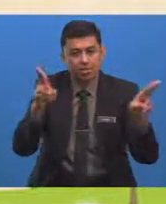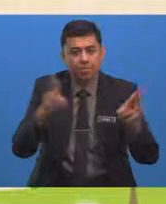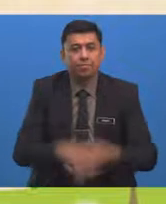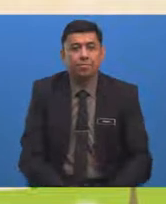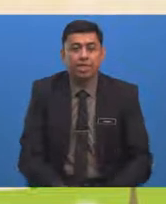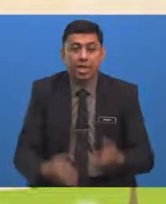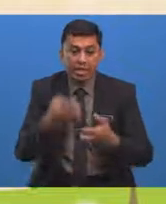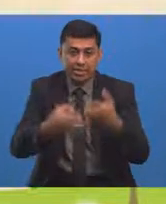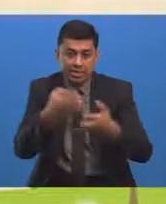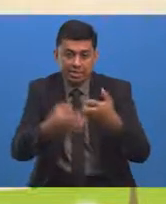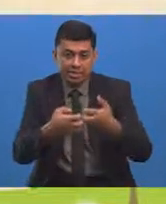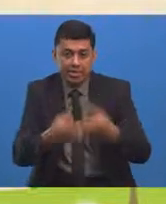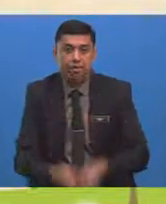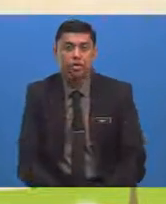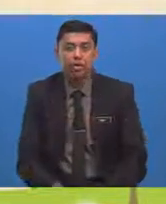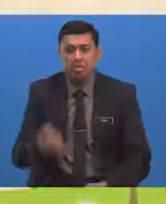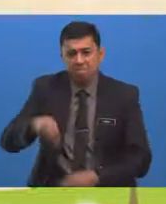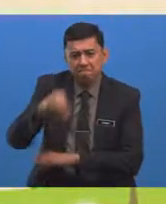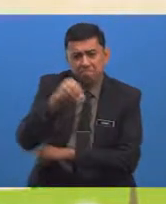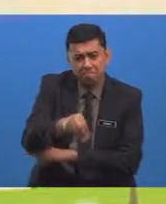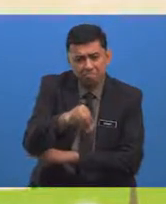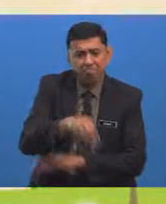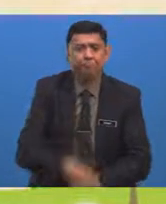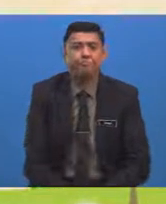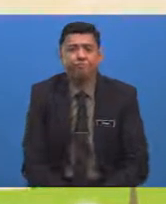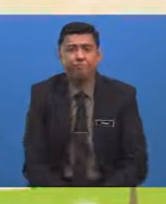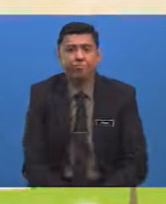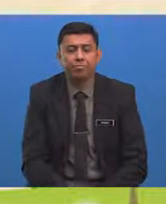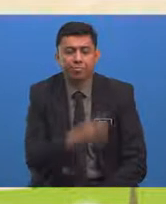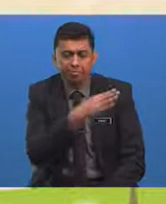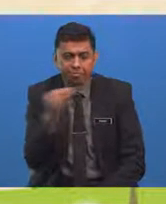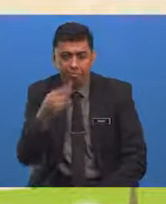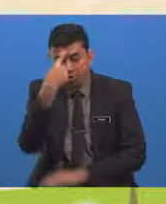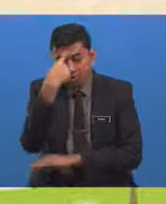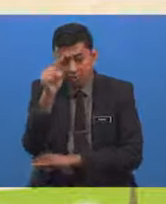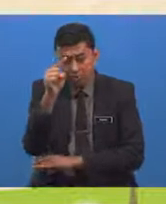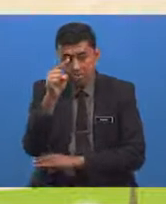Perindustrian Pertanian Dan untuk